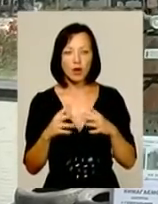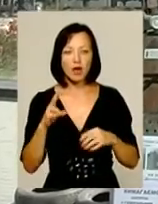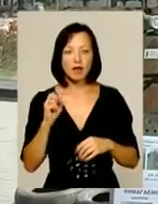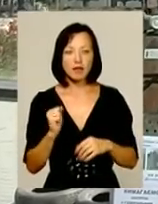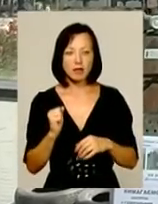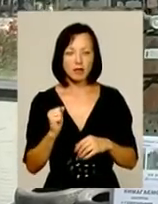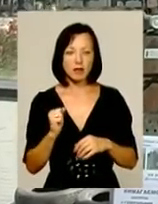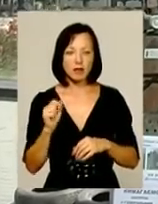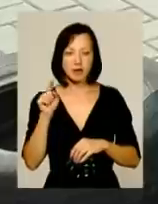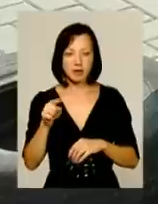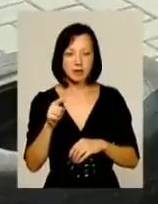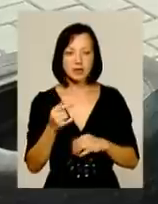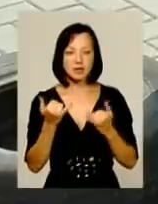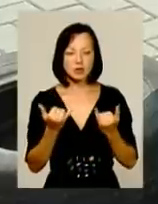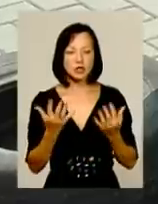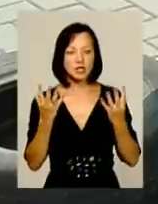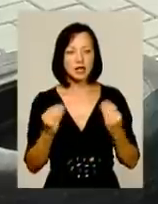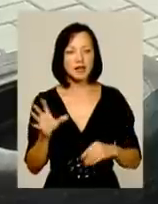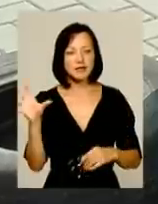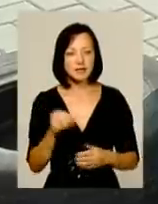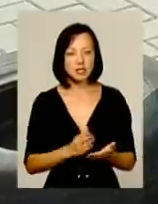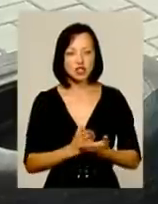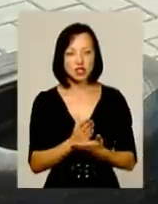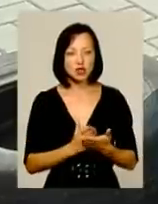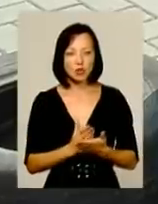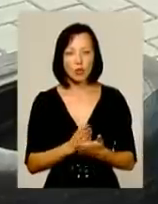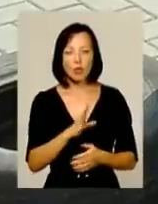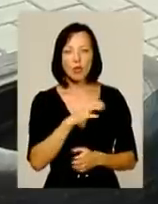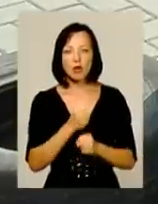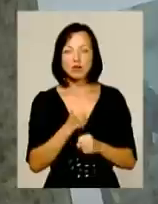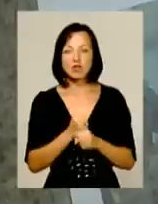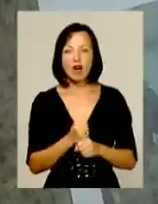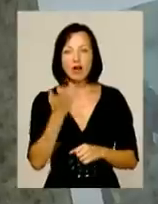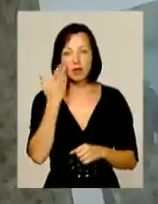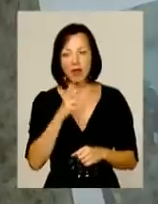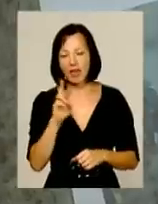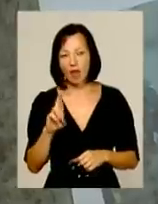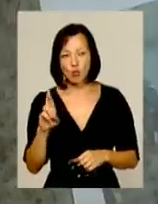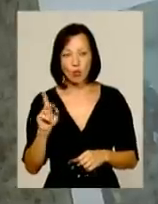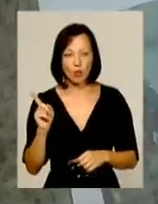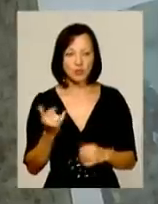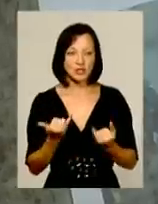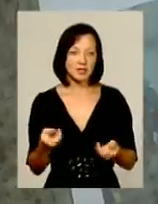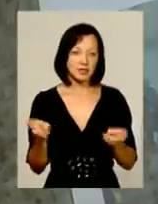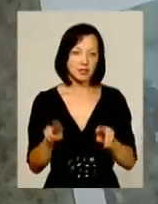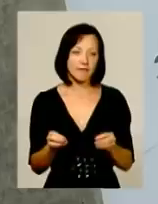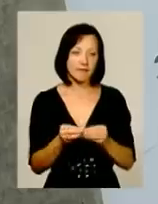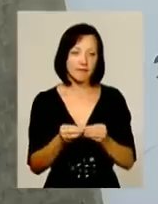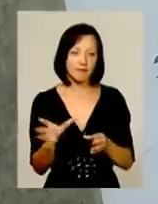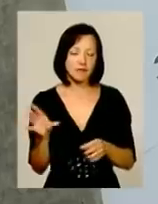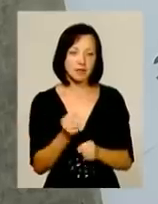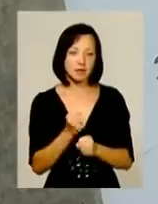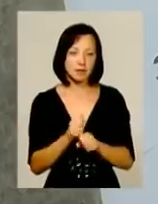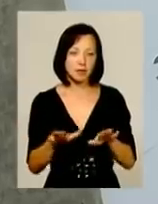те, що на сьогоднішній день ті всі чиновники, які працювали про Януковичу, вони зараз залишились майже всі на місцях.